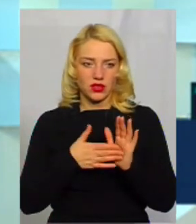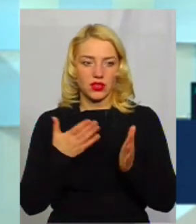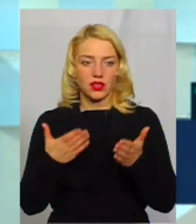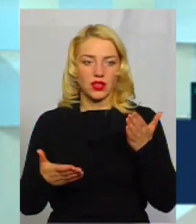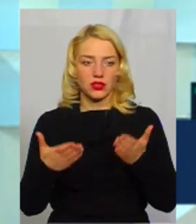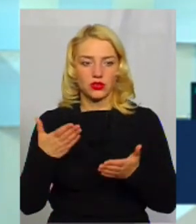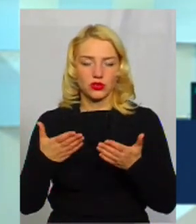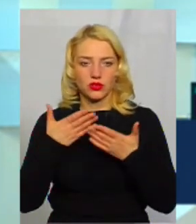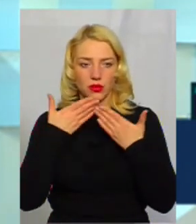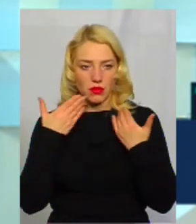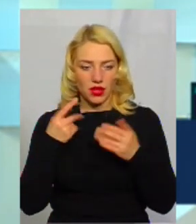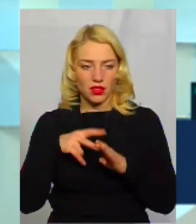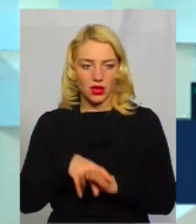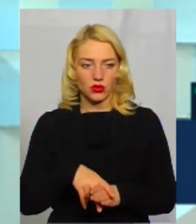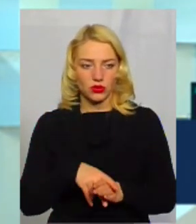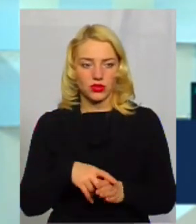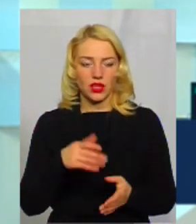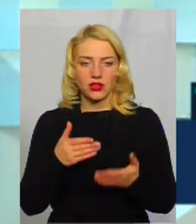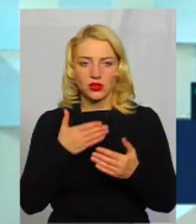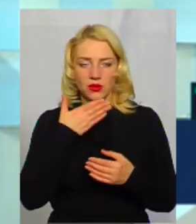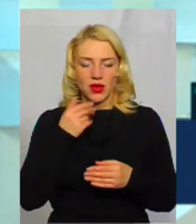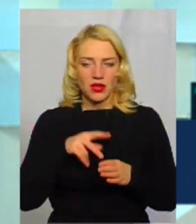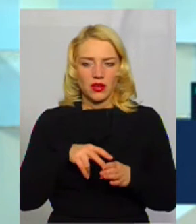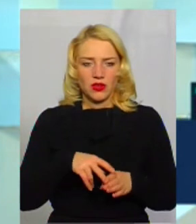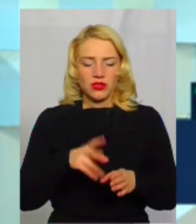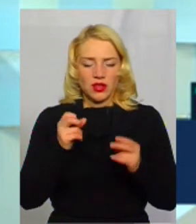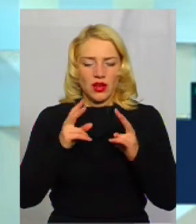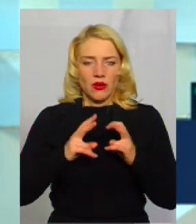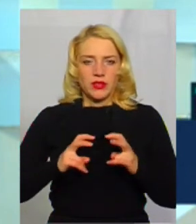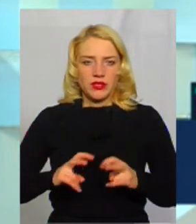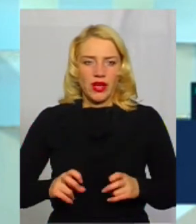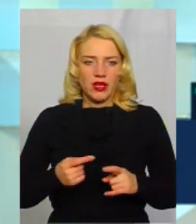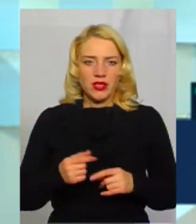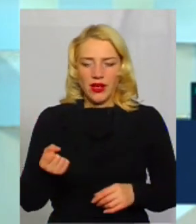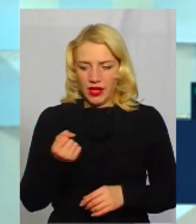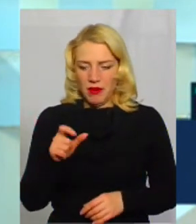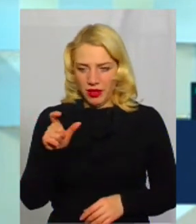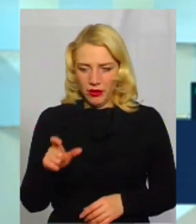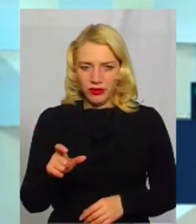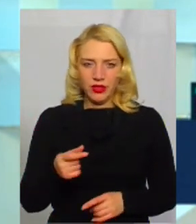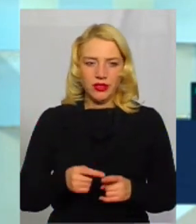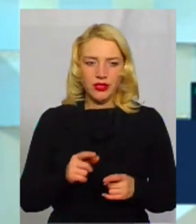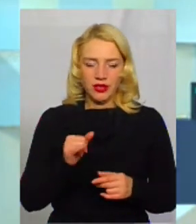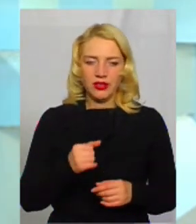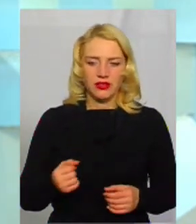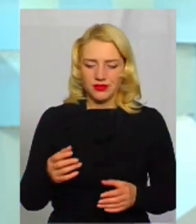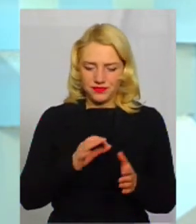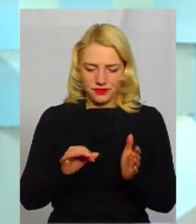Якщо немає нагрузки, немає нагрузки на рентгенове обстеження, то тримати, чи доцільно отримувати